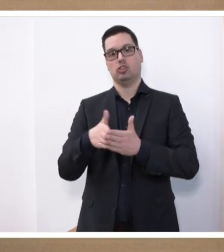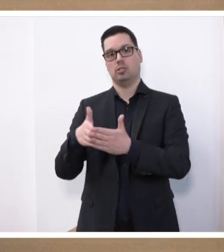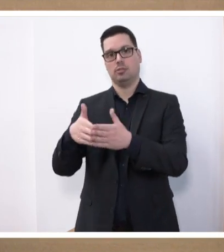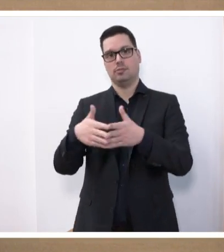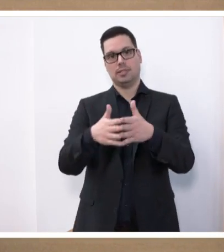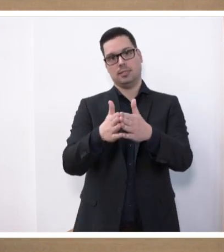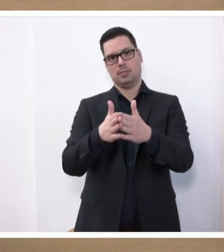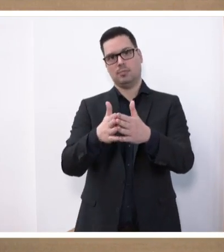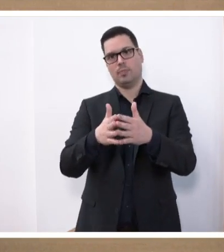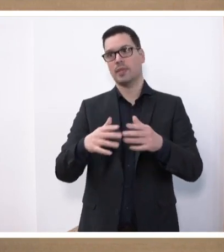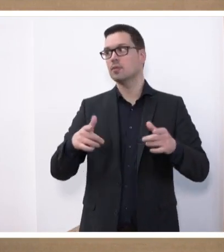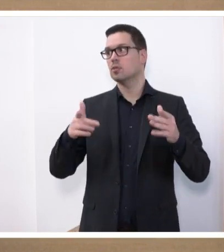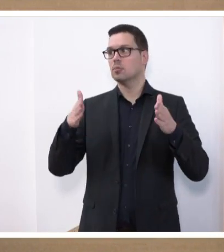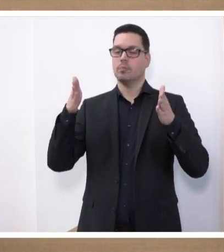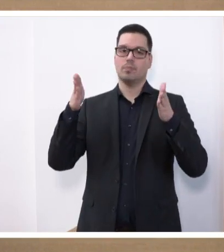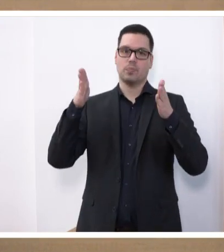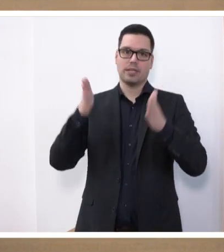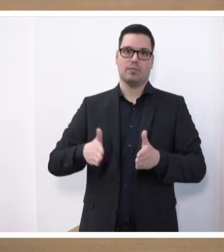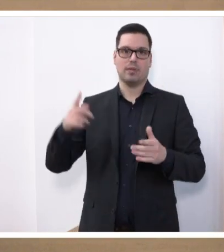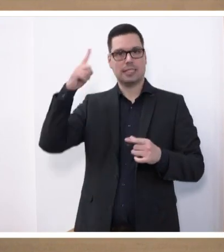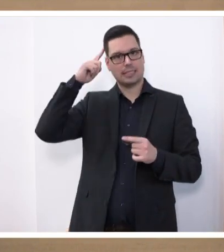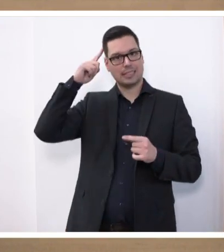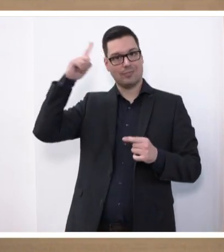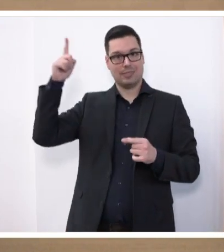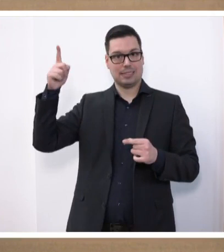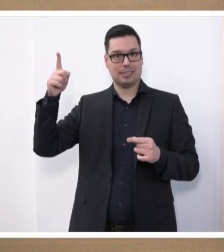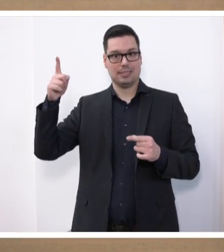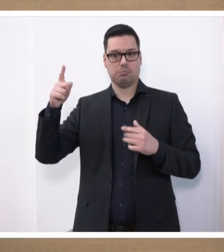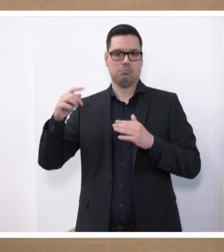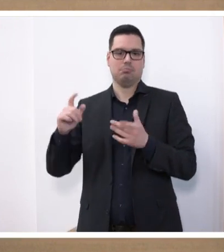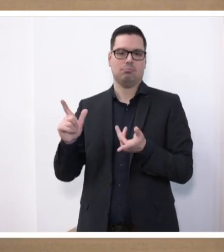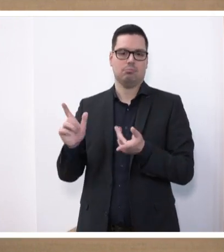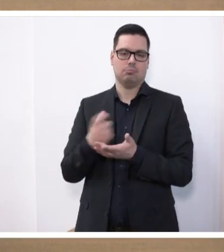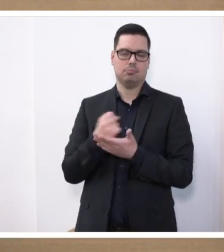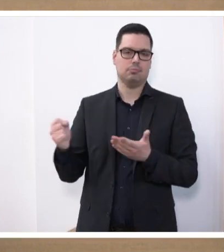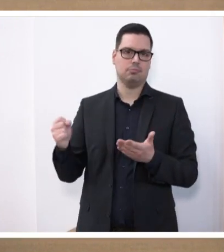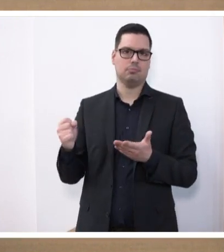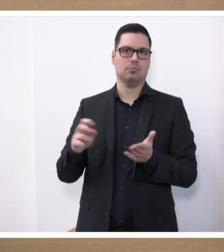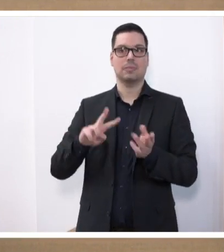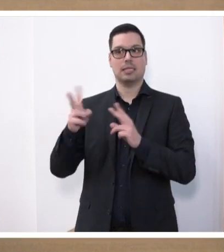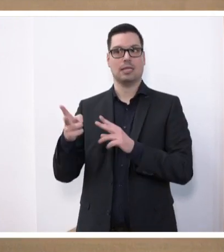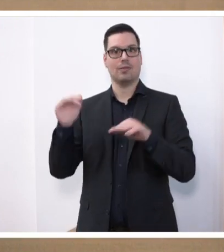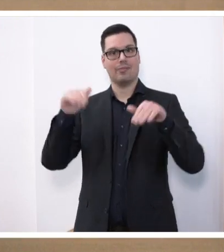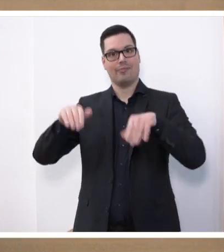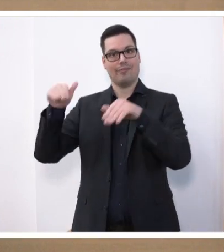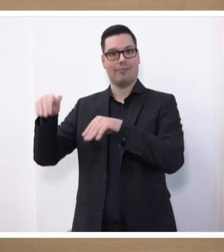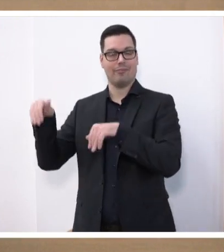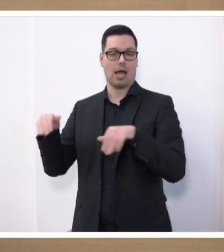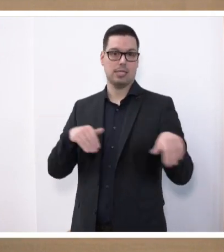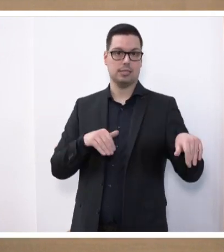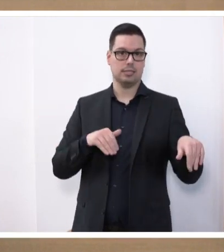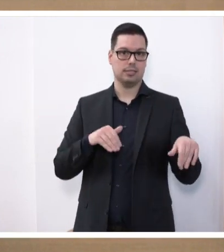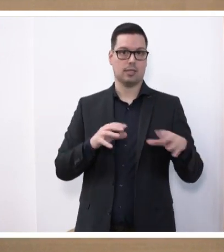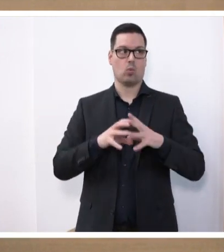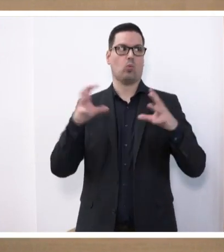Der Aufbau von Fachwissen ist dadurch kaum möglich. Im Gegenteil bereitet jeder Fall einen überproportional